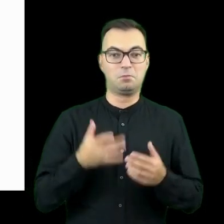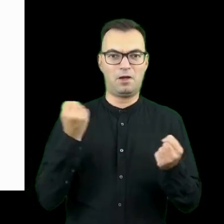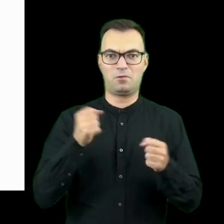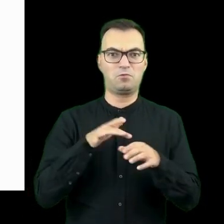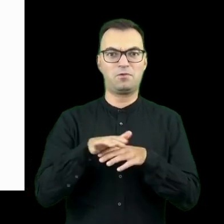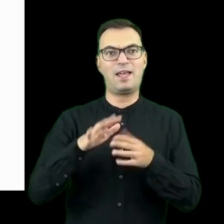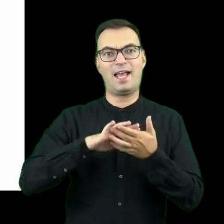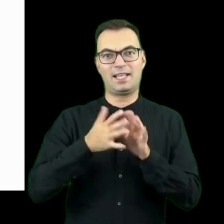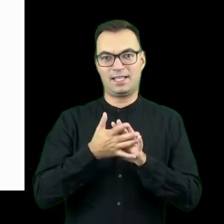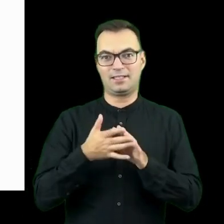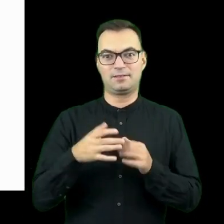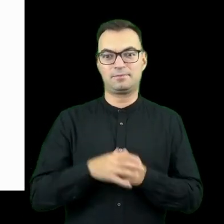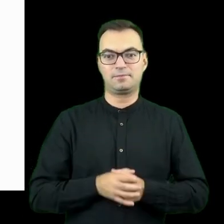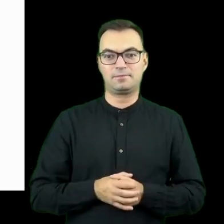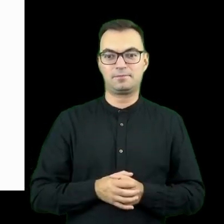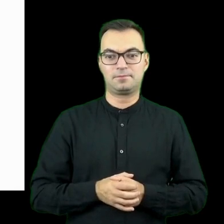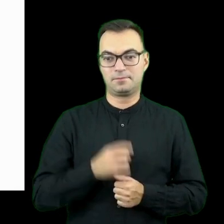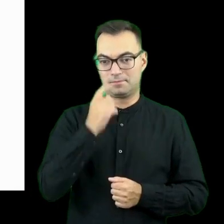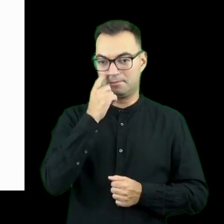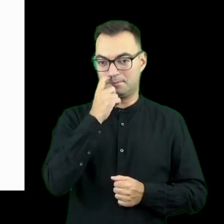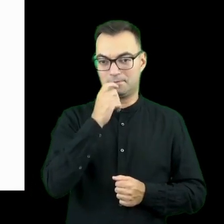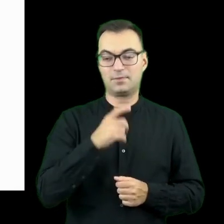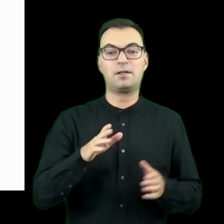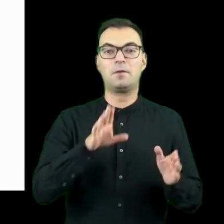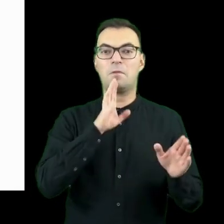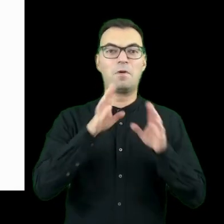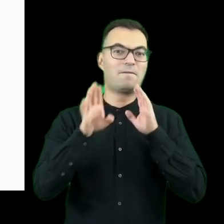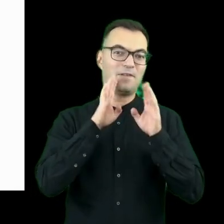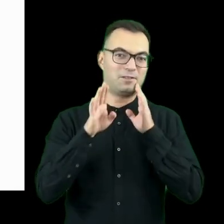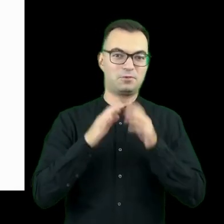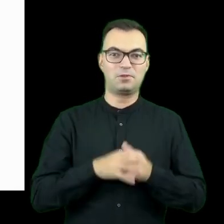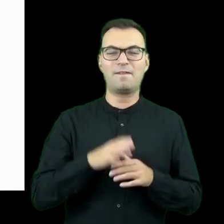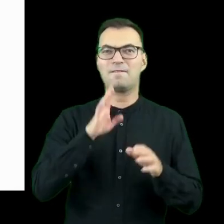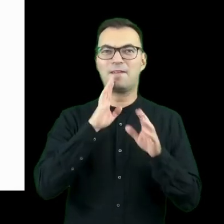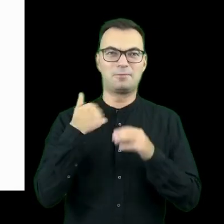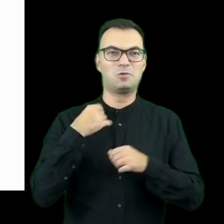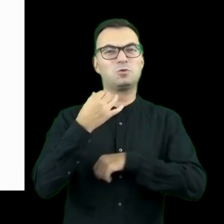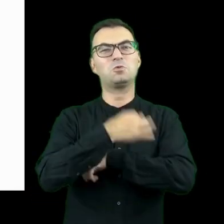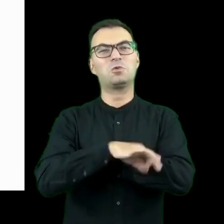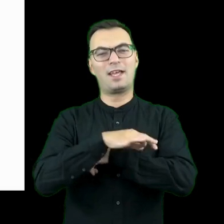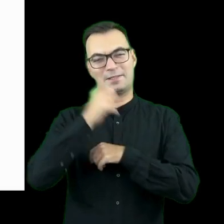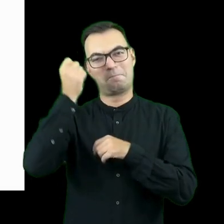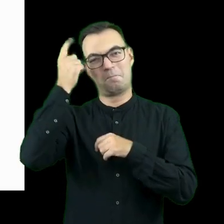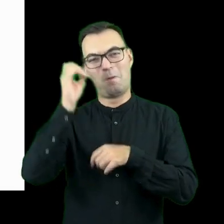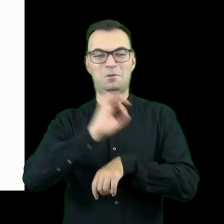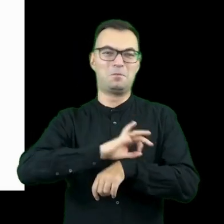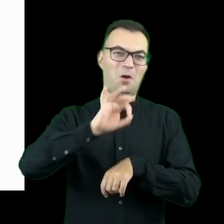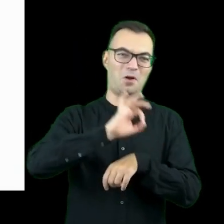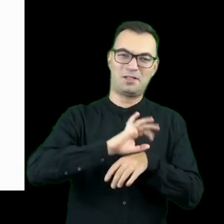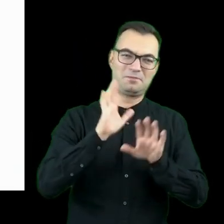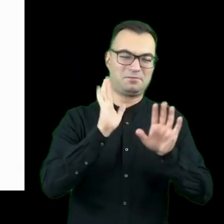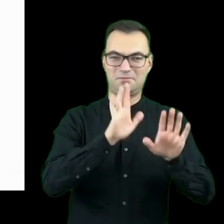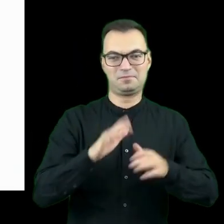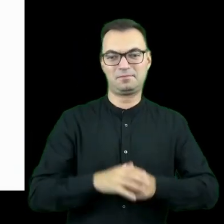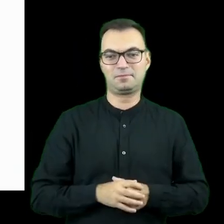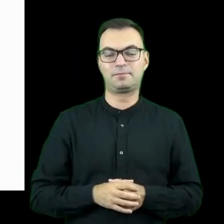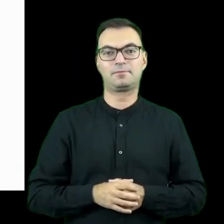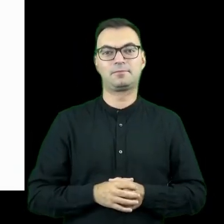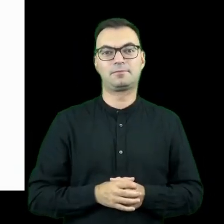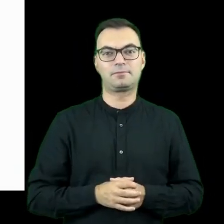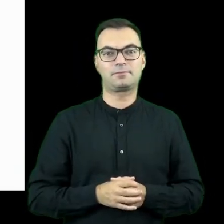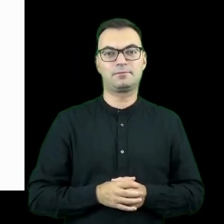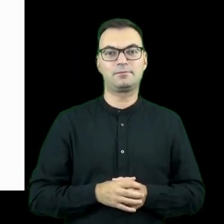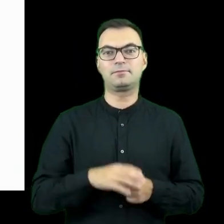i naszych zachowań. Samo jest z Facebookiem. Facebook był takim studenckim projektem, który funkcjonował